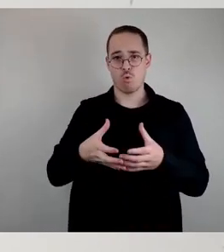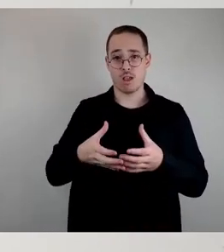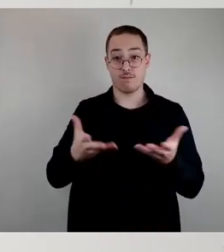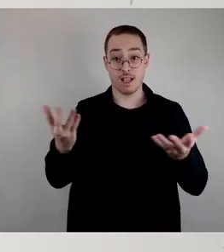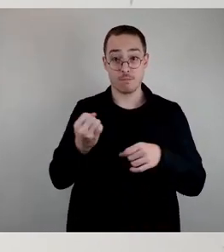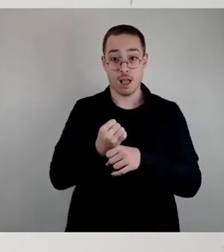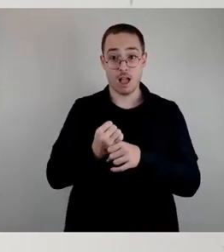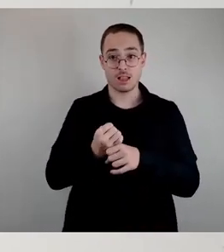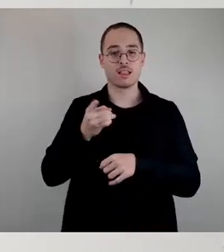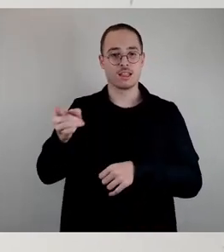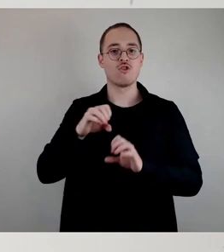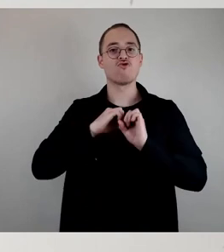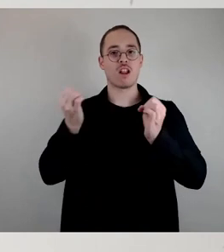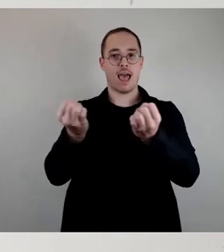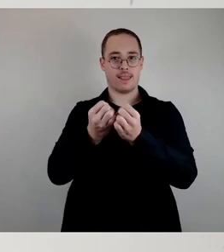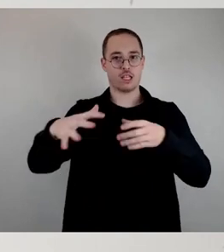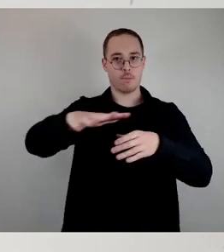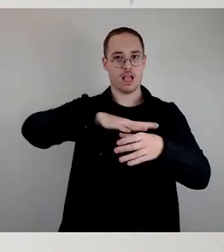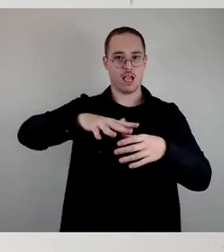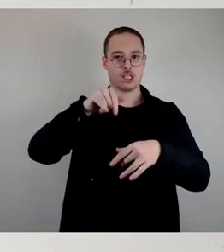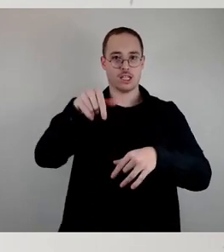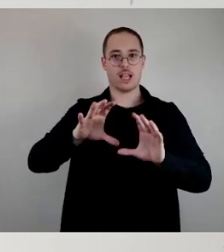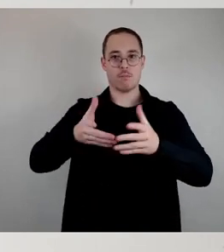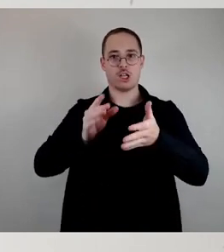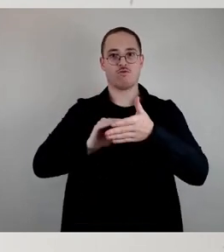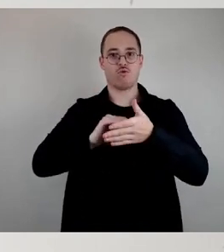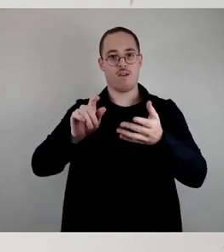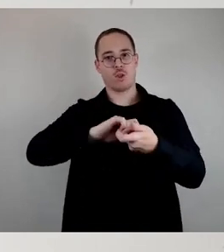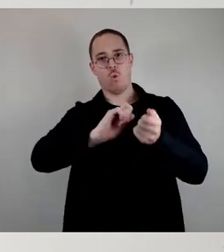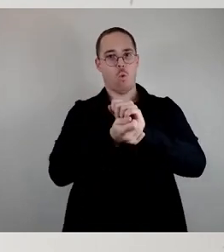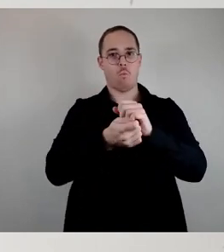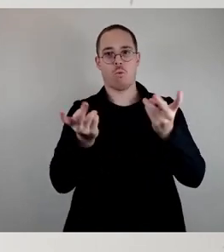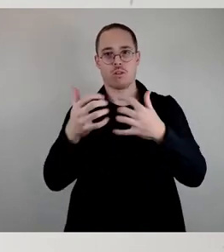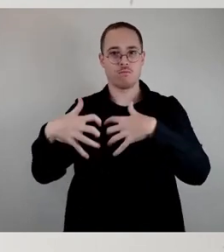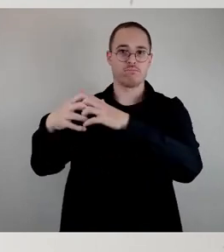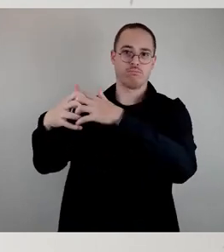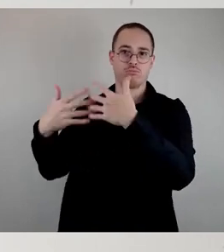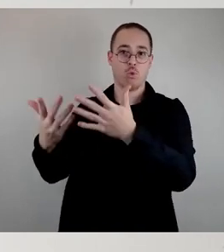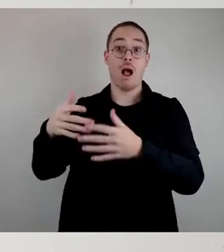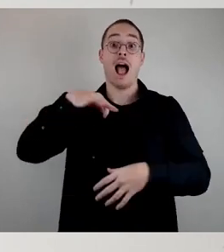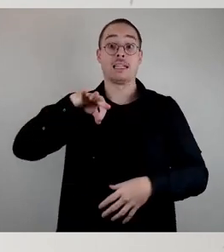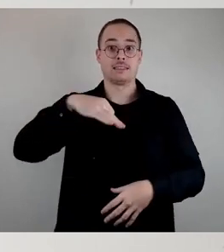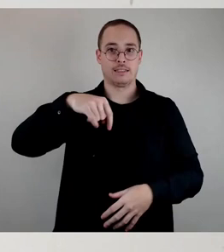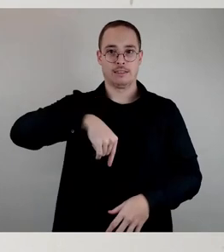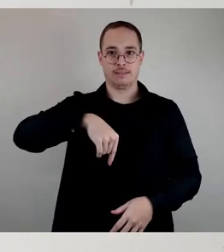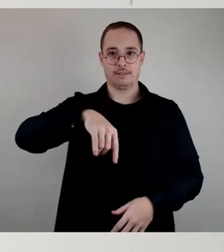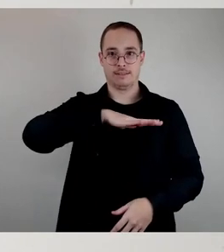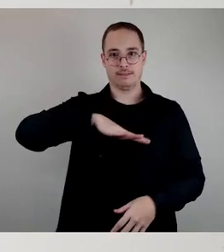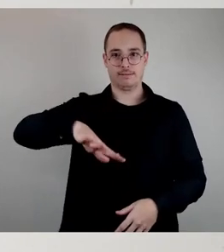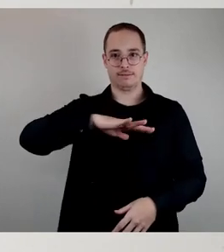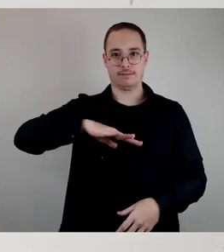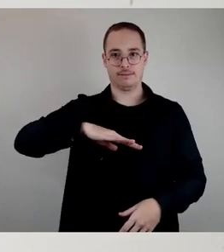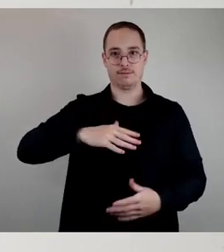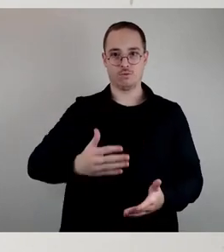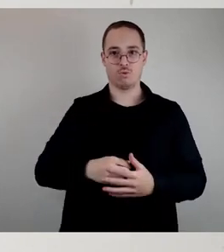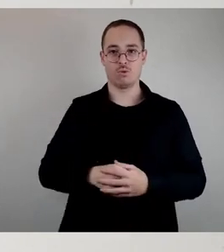staatlichen Bereich Gemeinschaftsschulen umgewandelt oder gegründet haben, sind wir die einzigen und das hat nur deshalb geklappt, dass wir